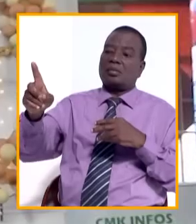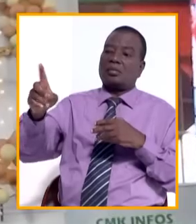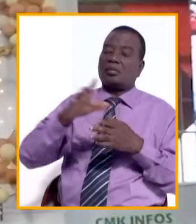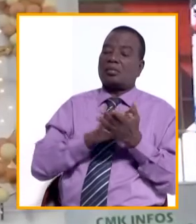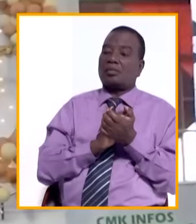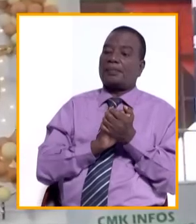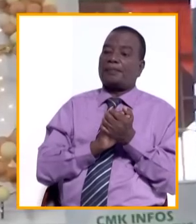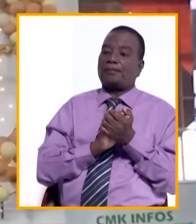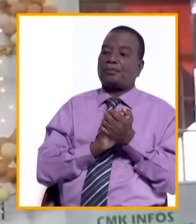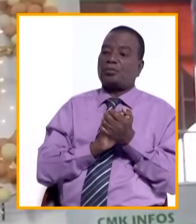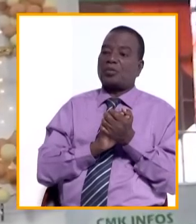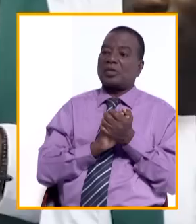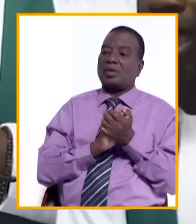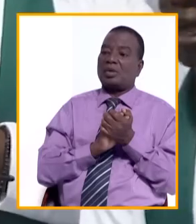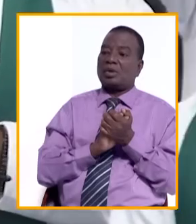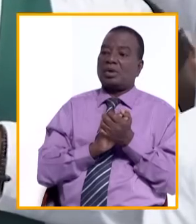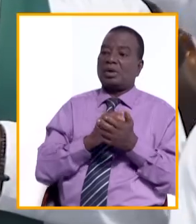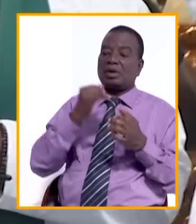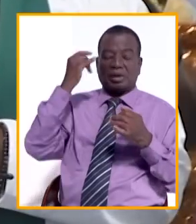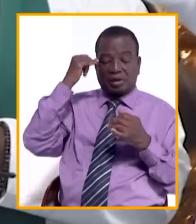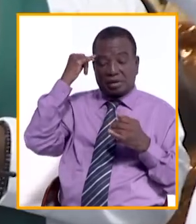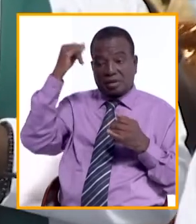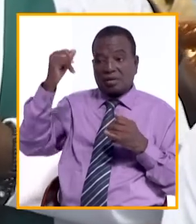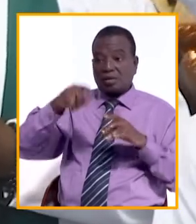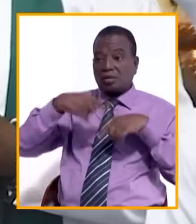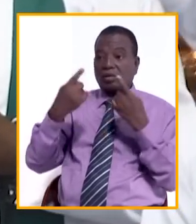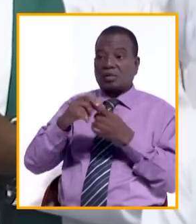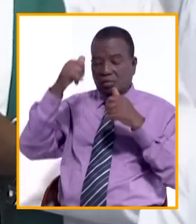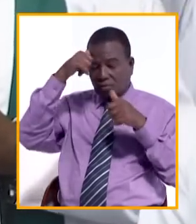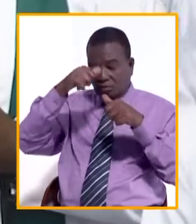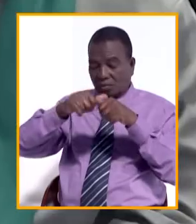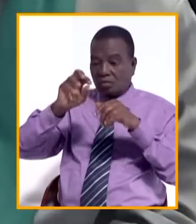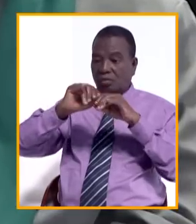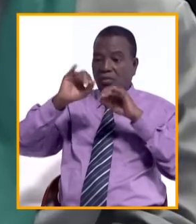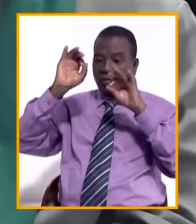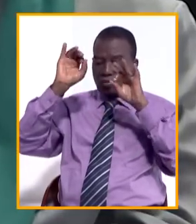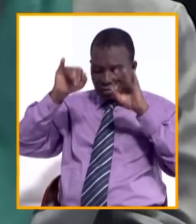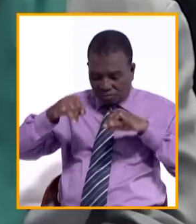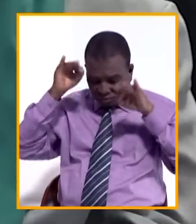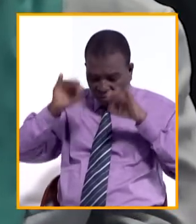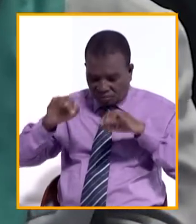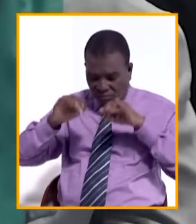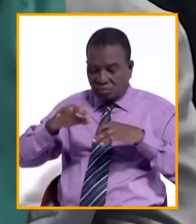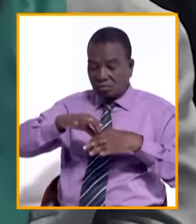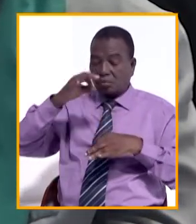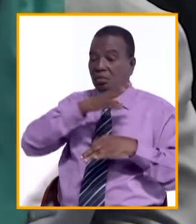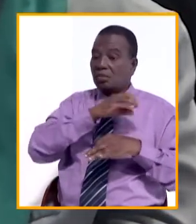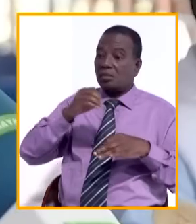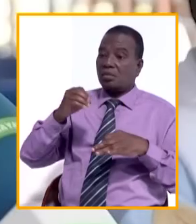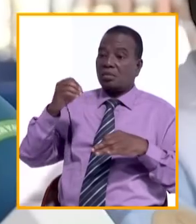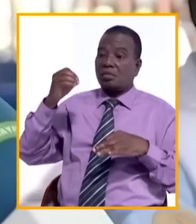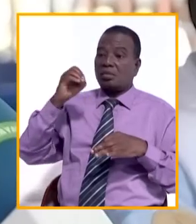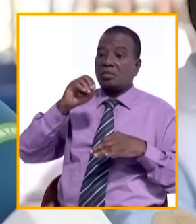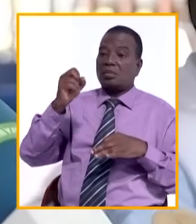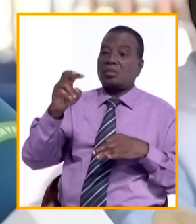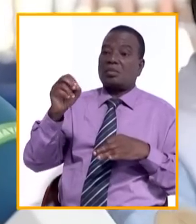la 15e édition du Giga Maoulid, une initiative du groupe de réflexion islamique, spirituelle et ésotérique grise. À sa tête, le